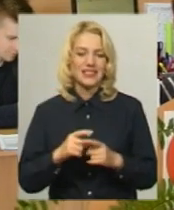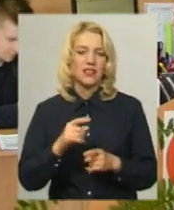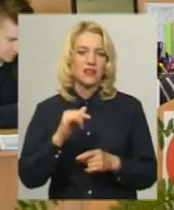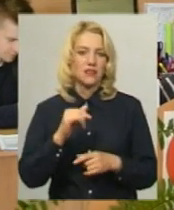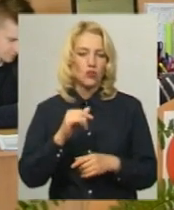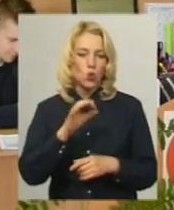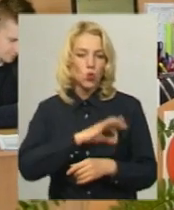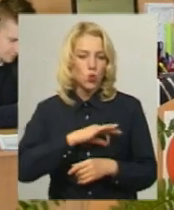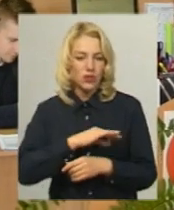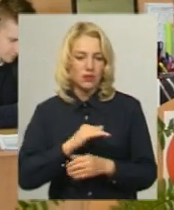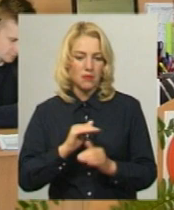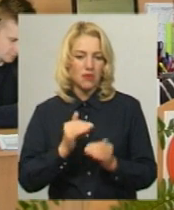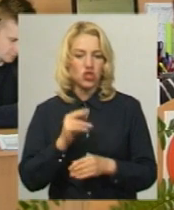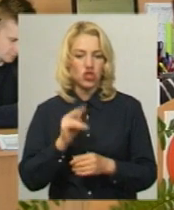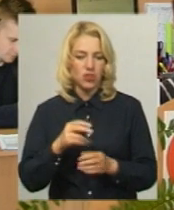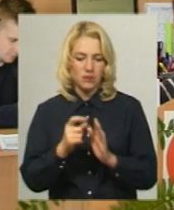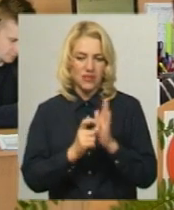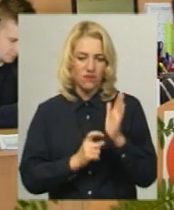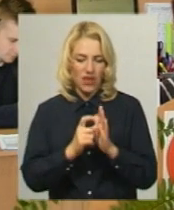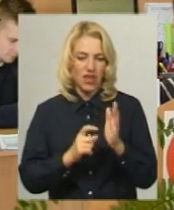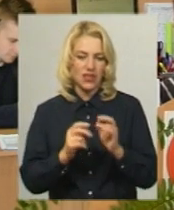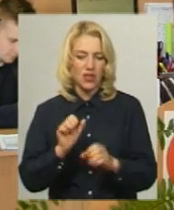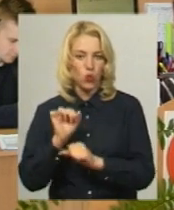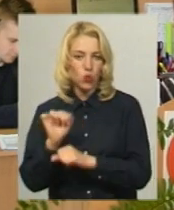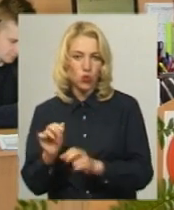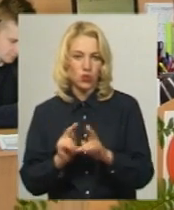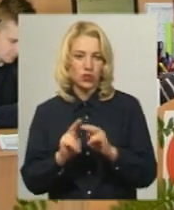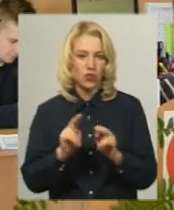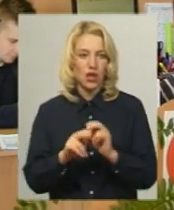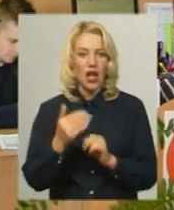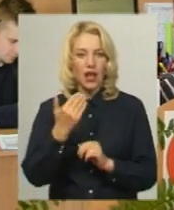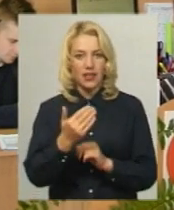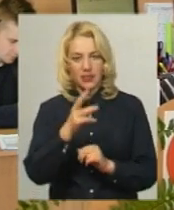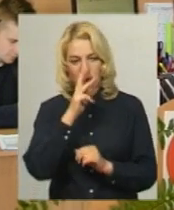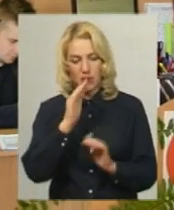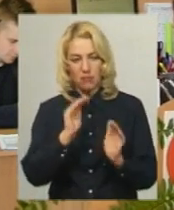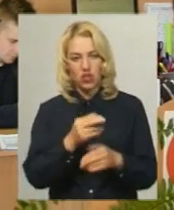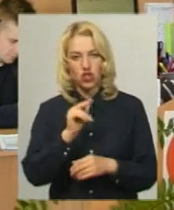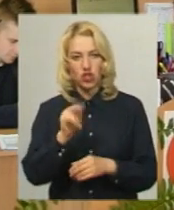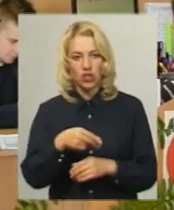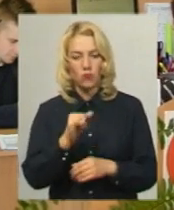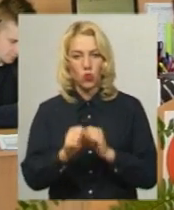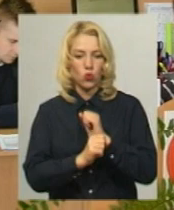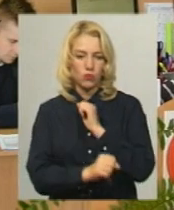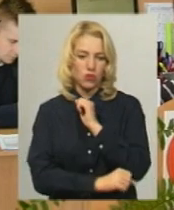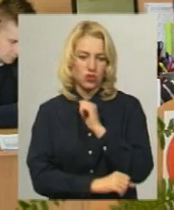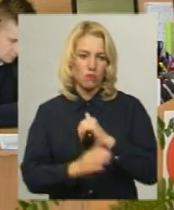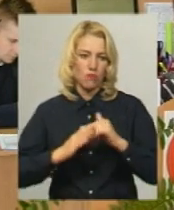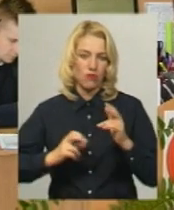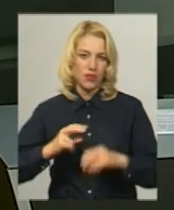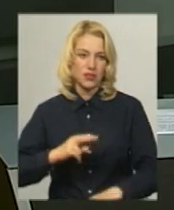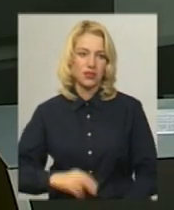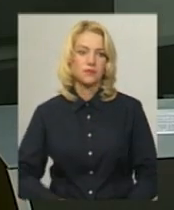менше, ніж зварників, охоронників, слюсарів, сантехніків. І їхня зарплата набагато нижча, ніж у робітничих професій.